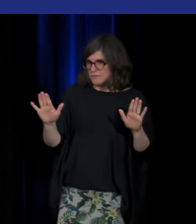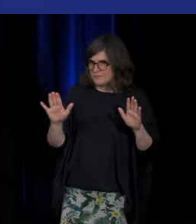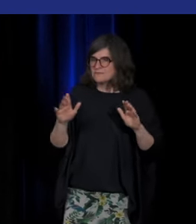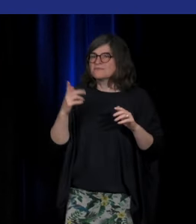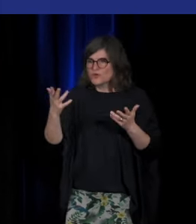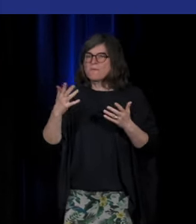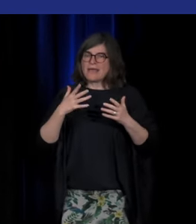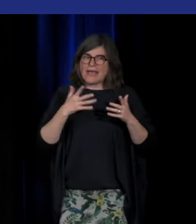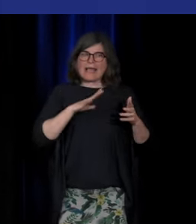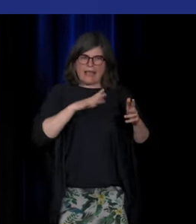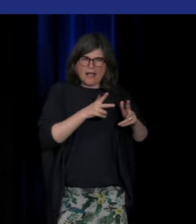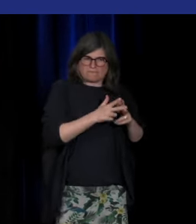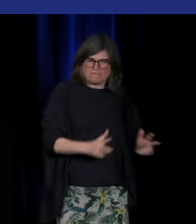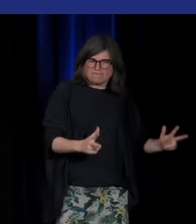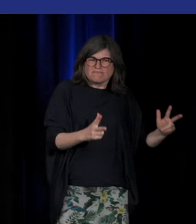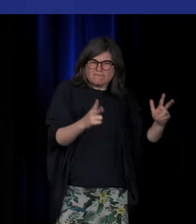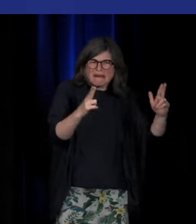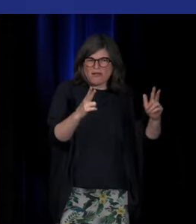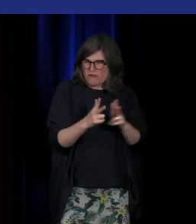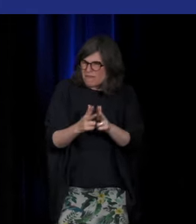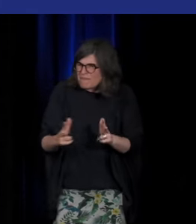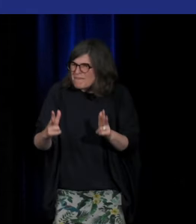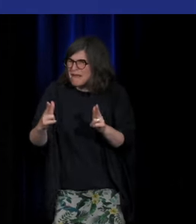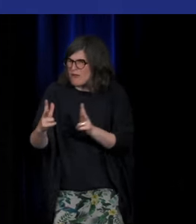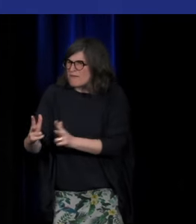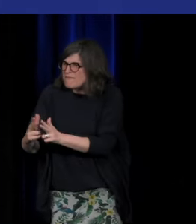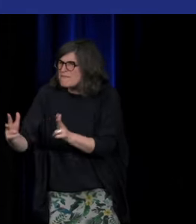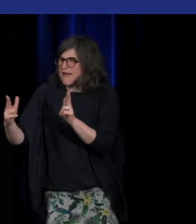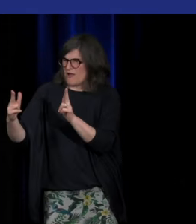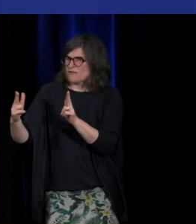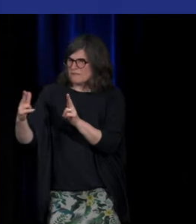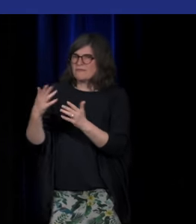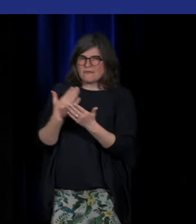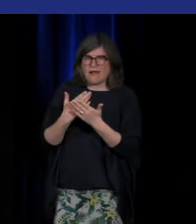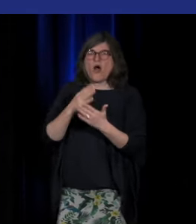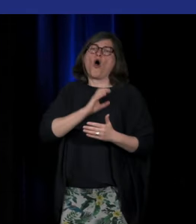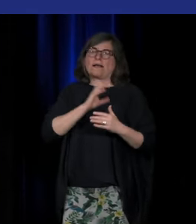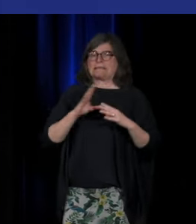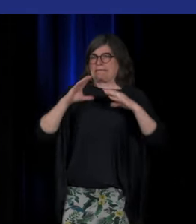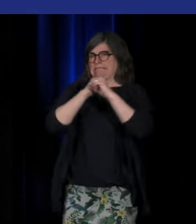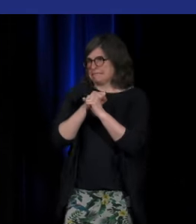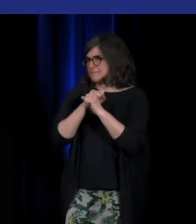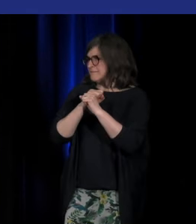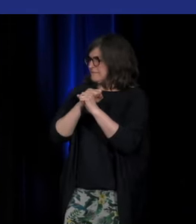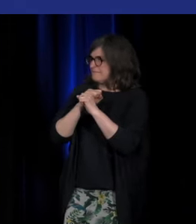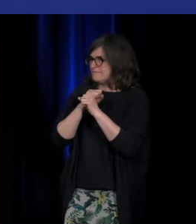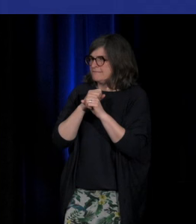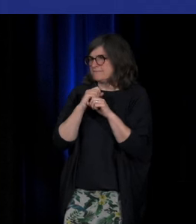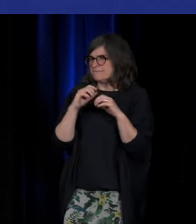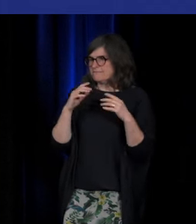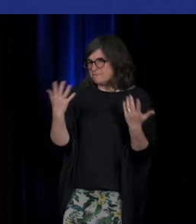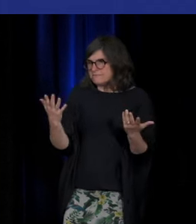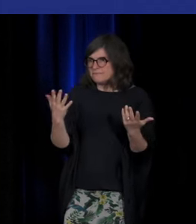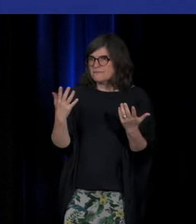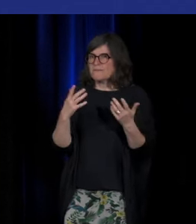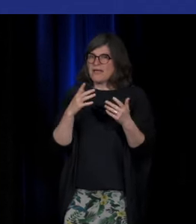dans ces grandes périodes qu'on va essayer de synthétiser en deux mots, c'est-à-dire